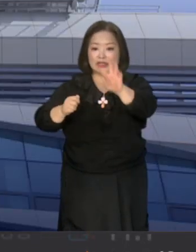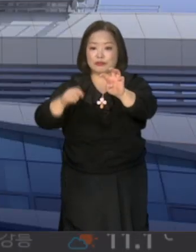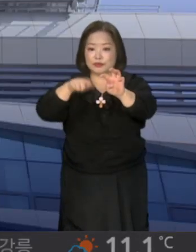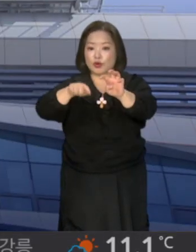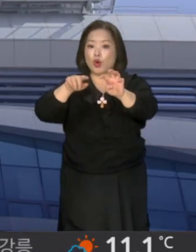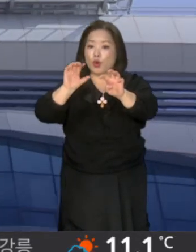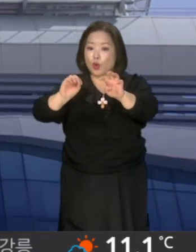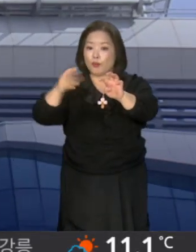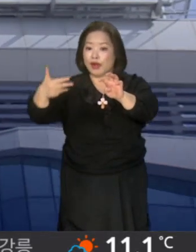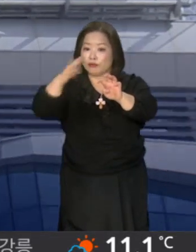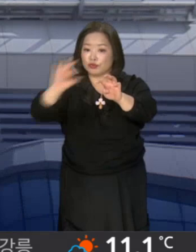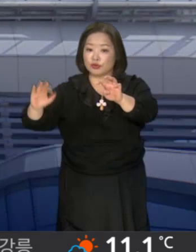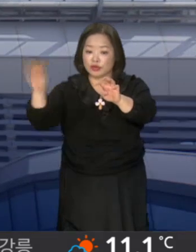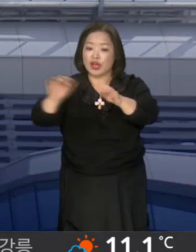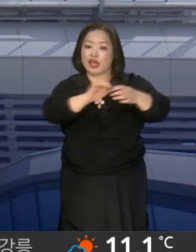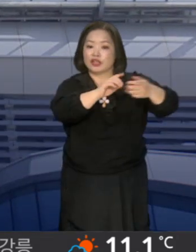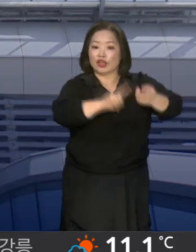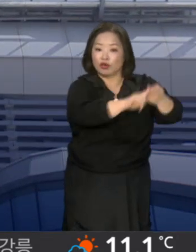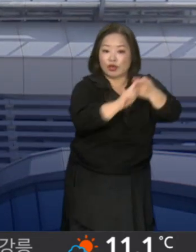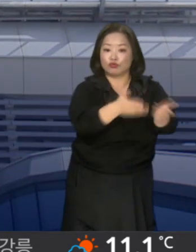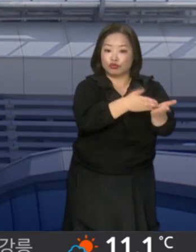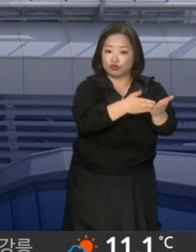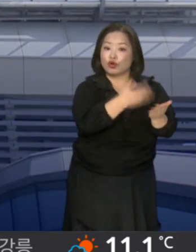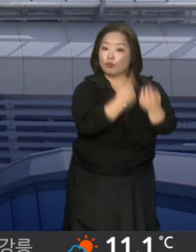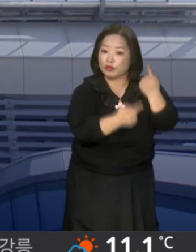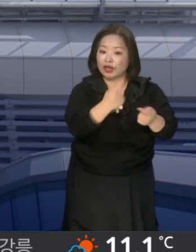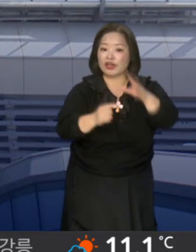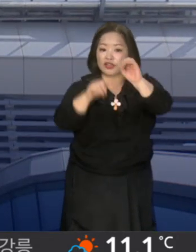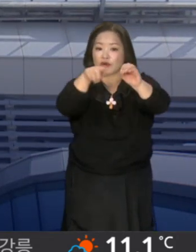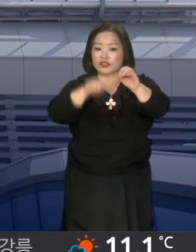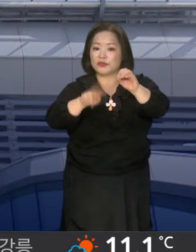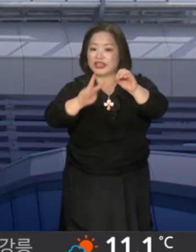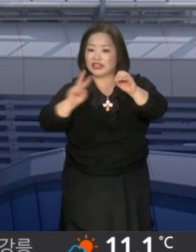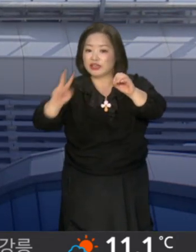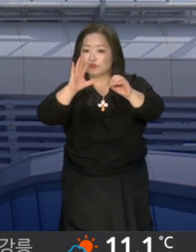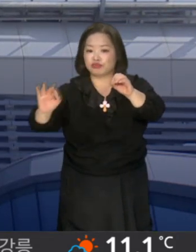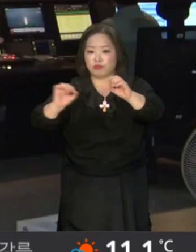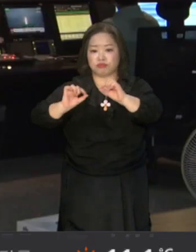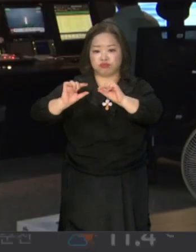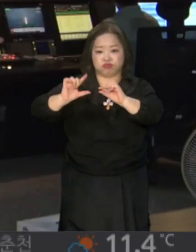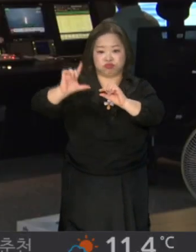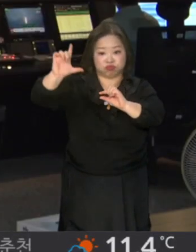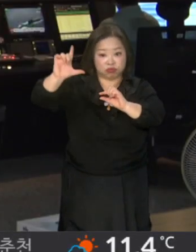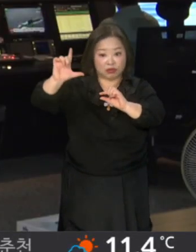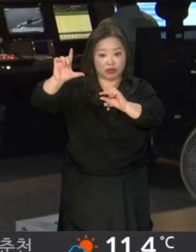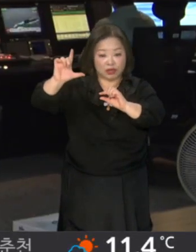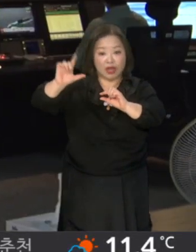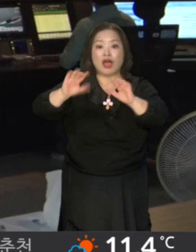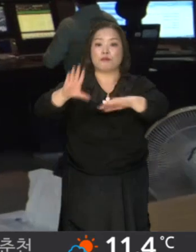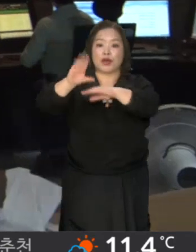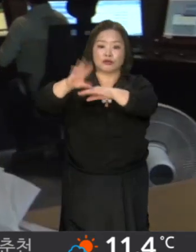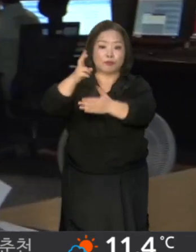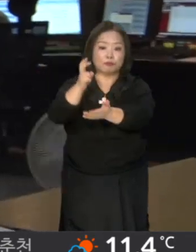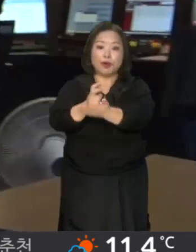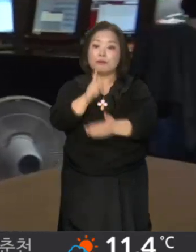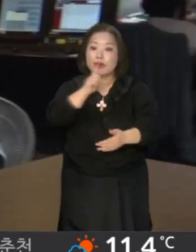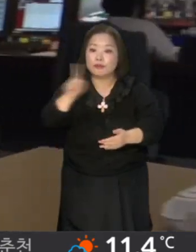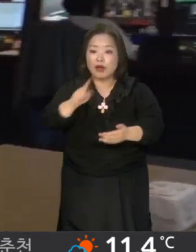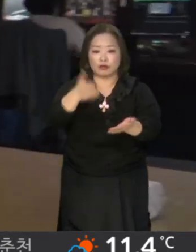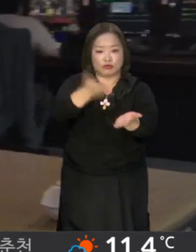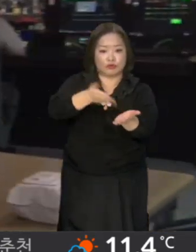.08%로 연합뉴스보다 0.22%가 더 많아졌습니다. 방송법에 따르면